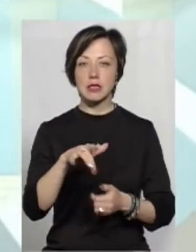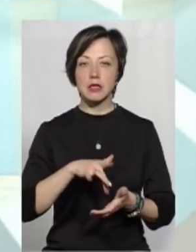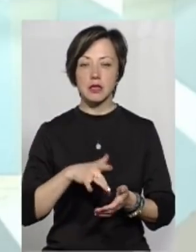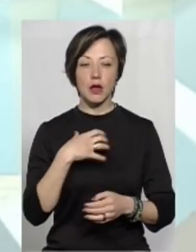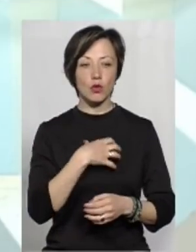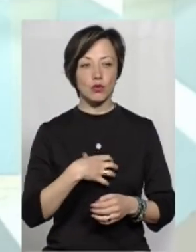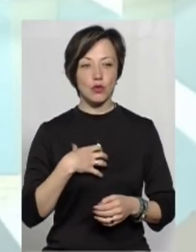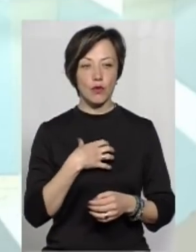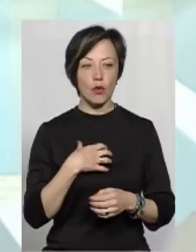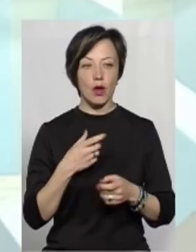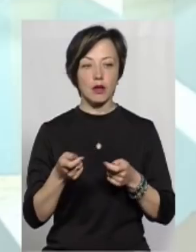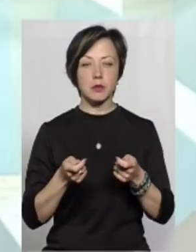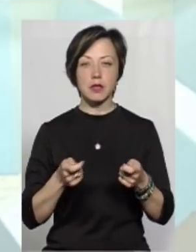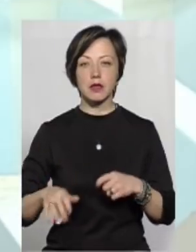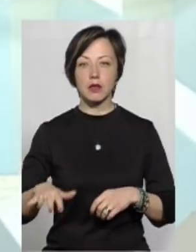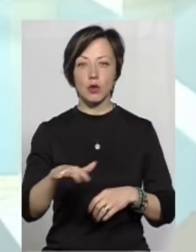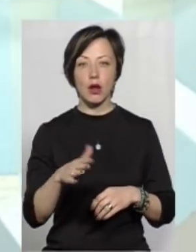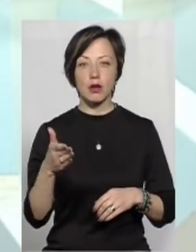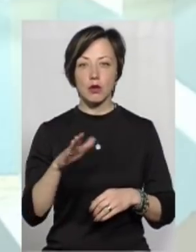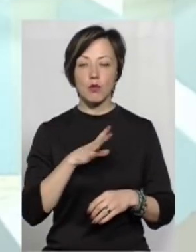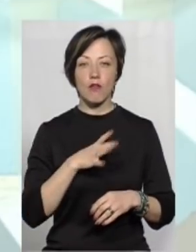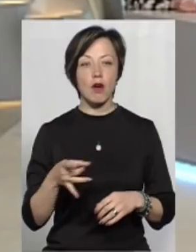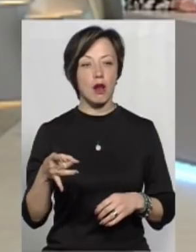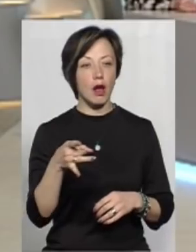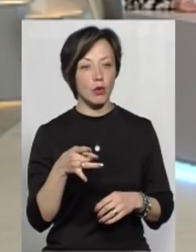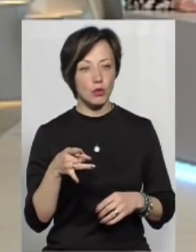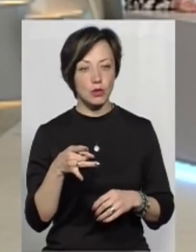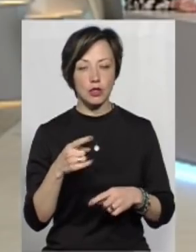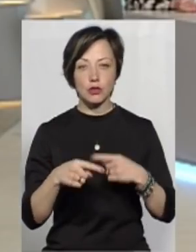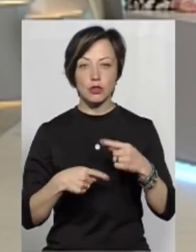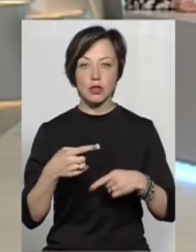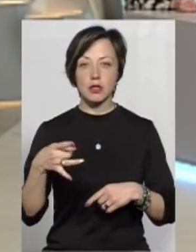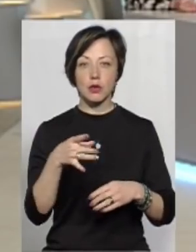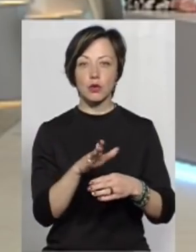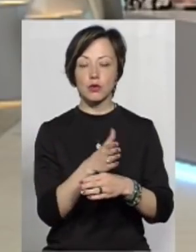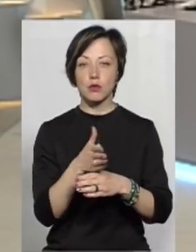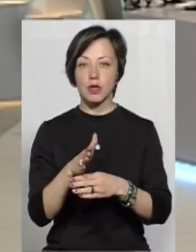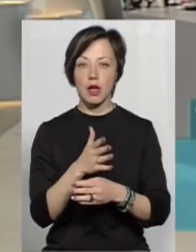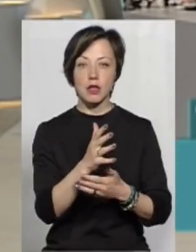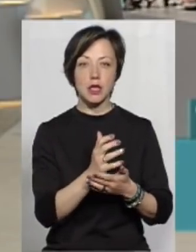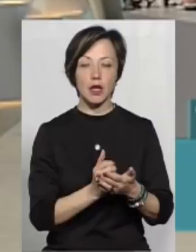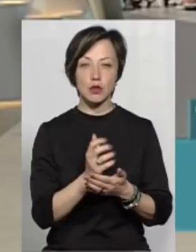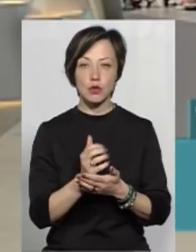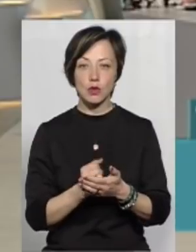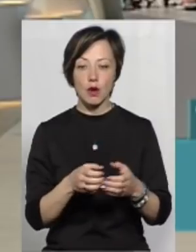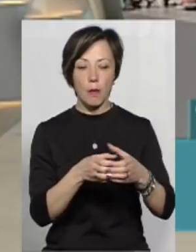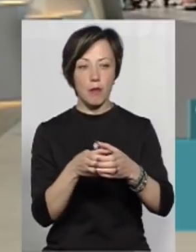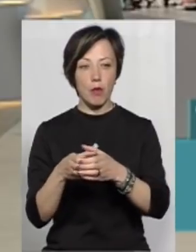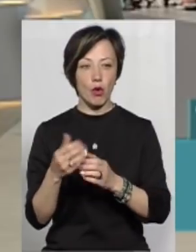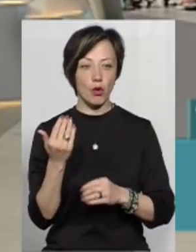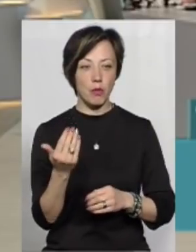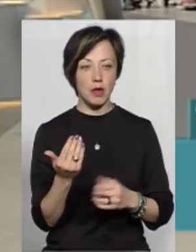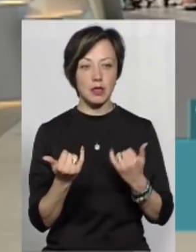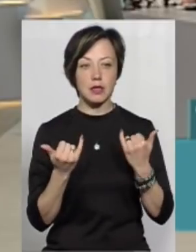ключовою адміністративно-територіальною одиницей був район. Через район розподілялися ресурси по громадах.